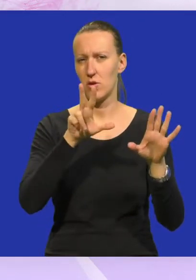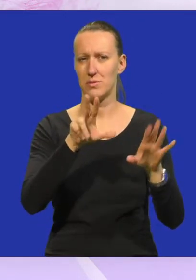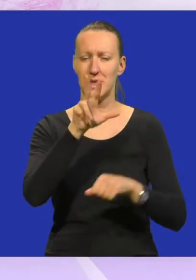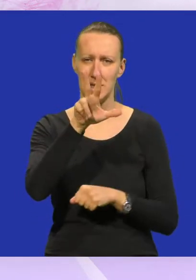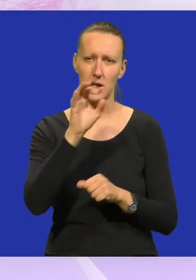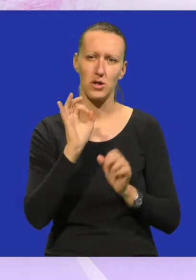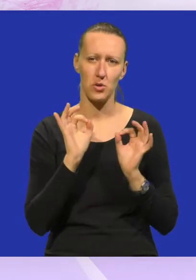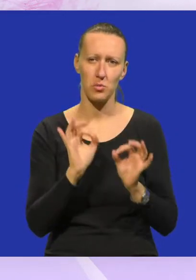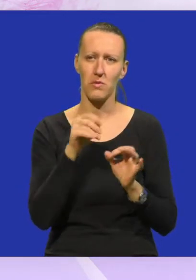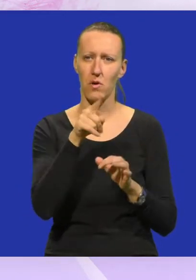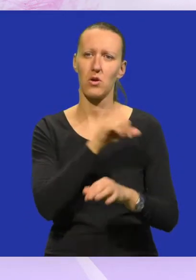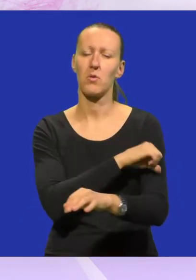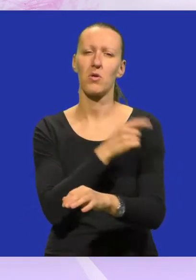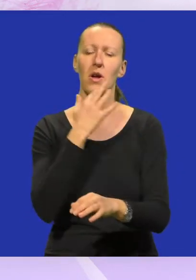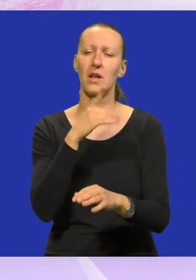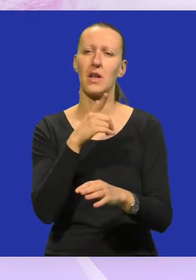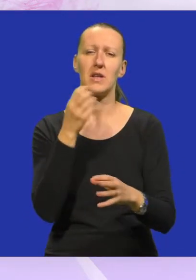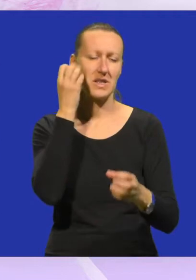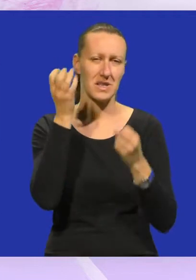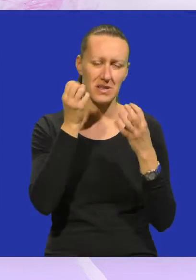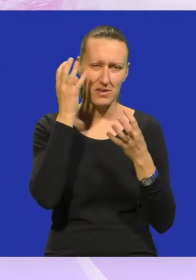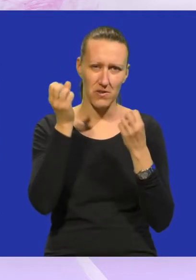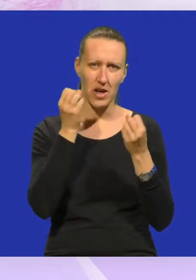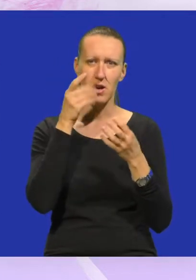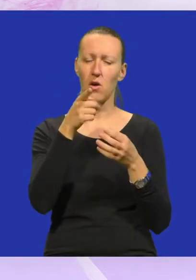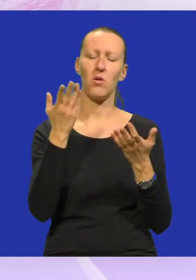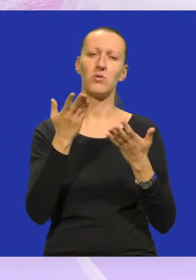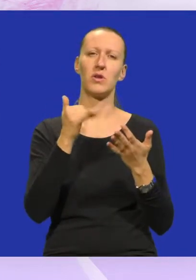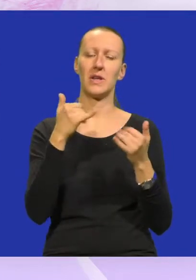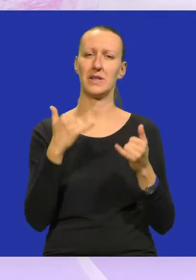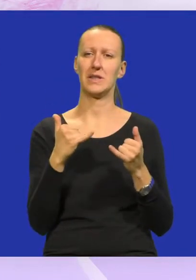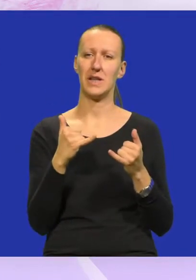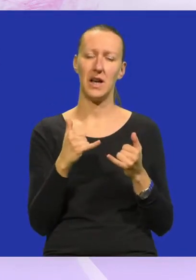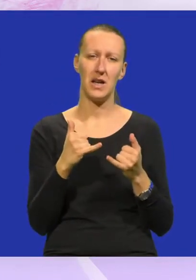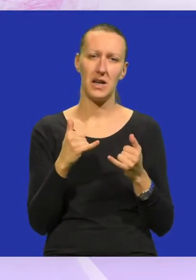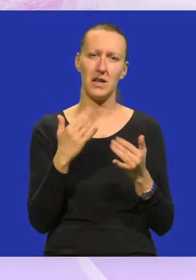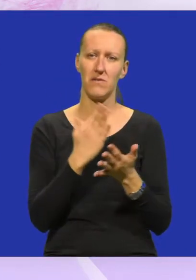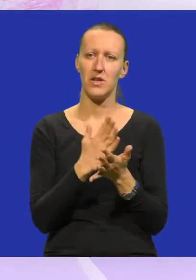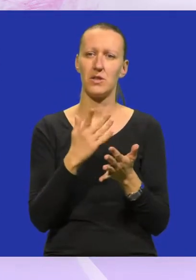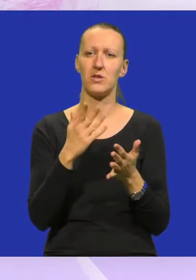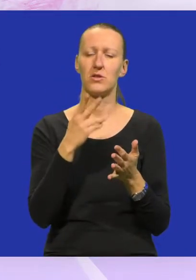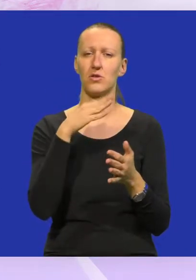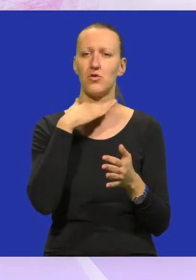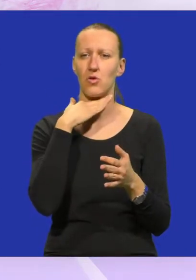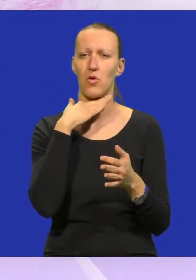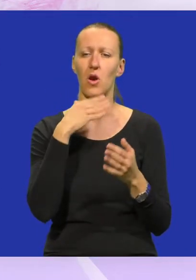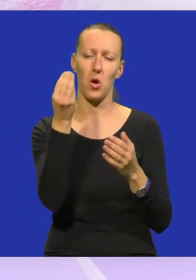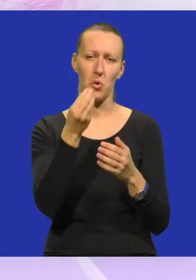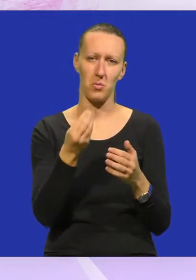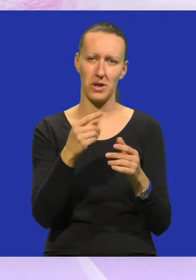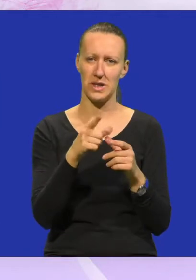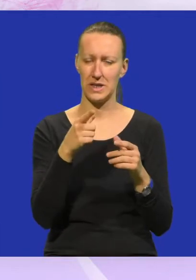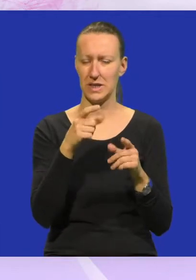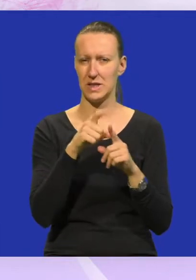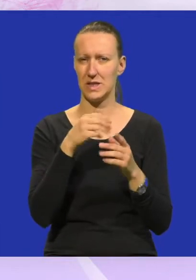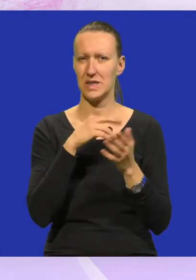u onim godinama kada je stvarao ono što je danas već institucija, to je Škola primjenjenih umjetnosti i